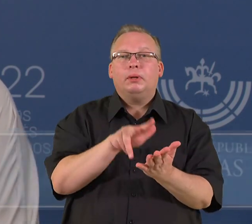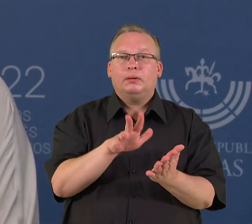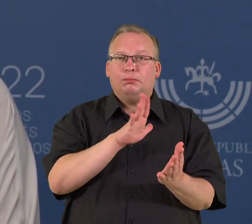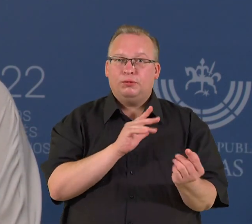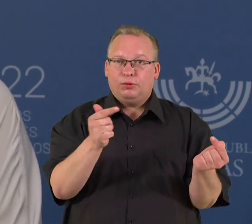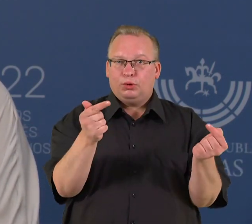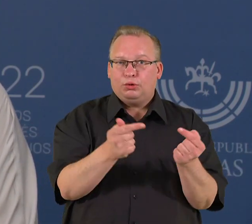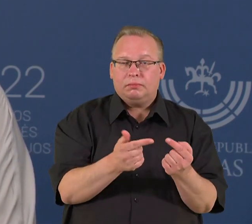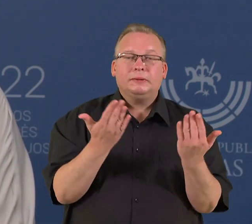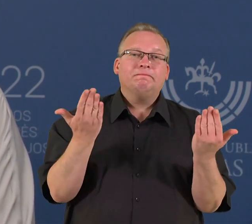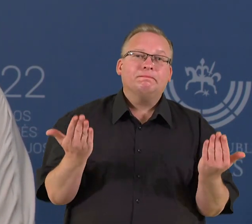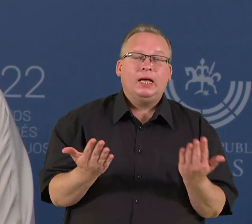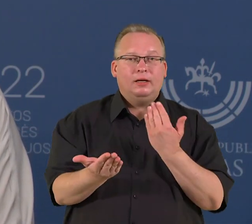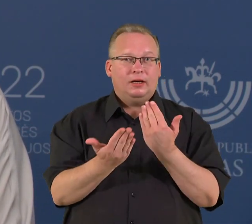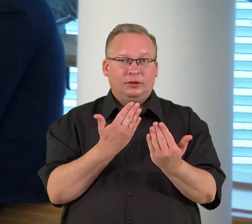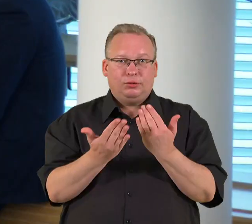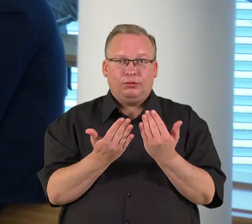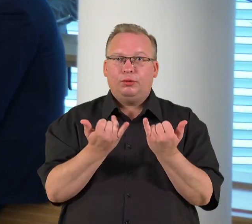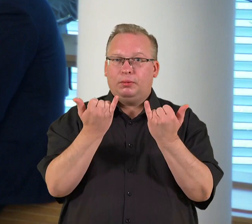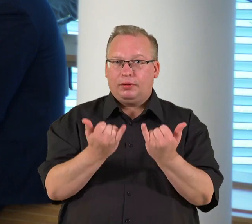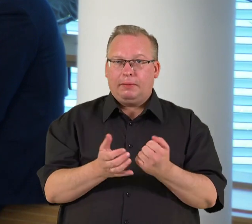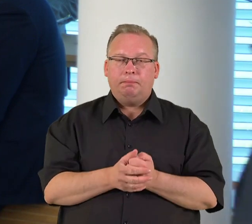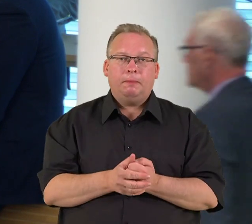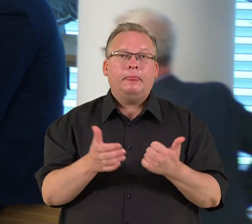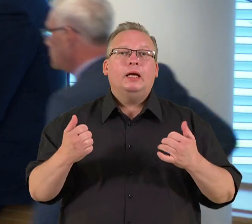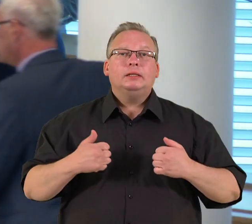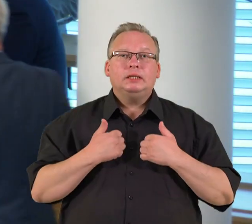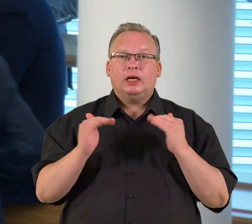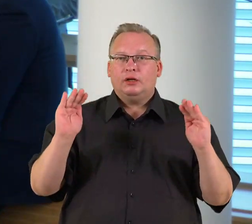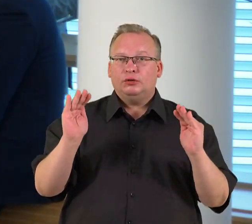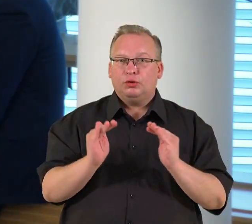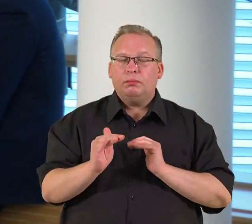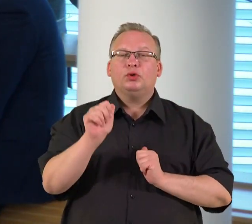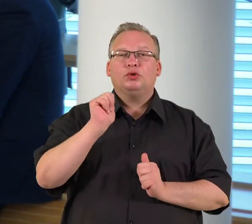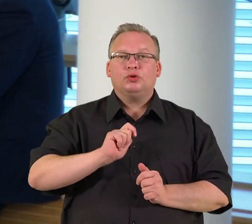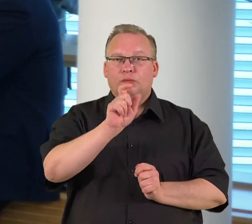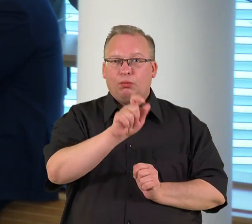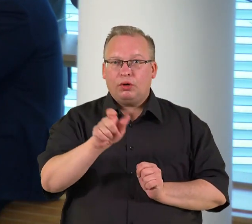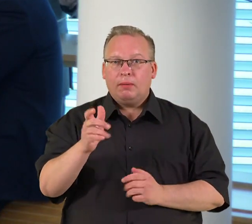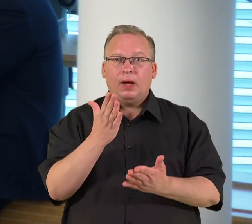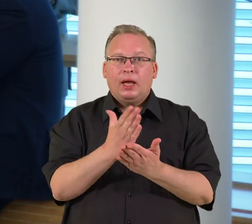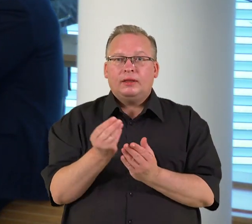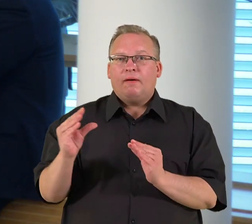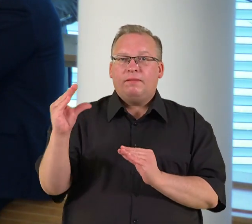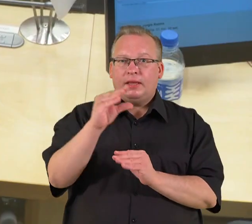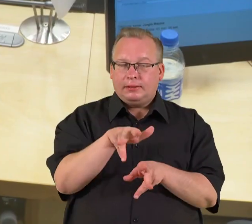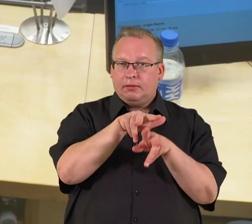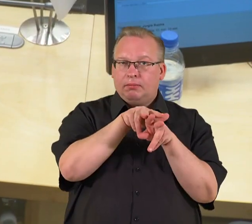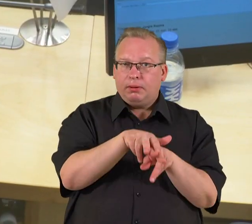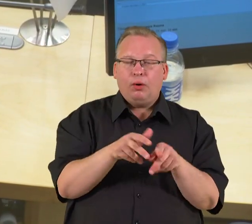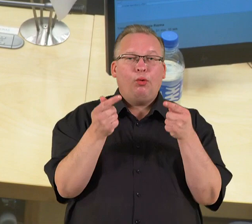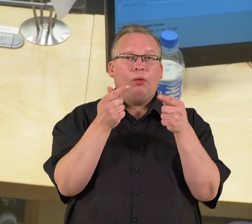pritarta. Tai, na, tai atrodo nenuoseklų. Siekiant sumažinti būtiniams vartotojams tenkančią finansinę naštą,